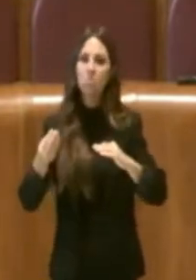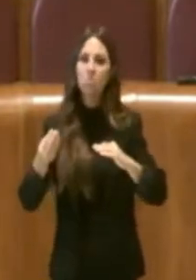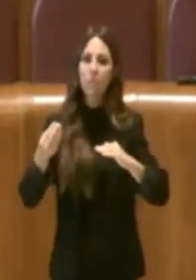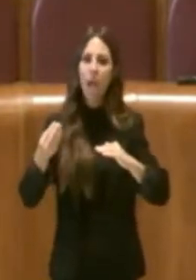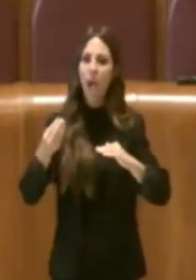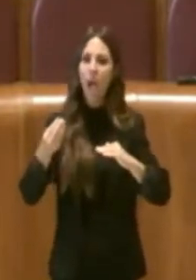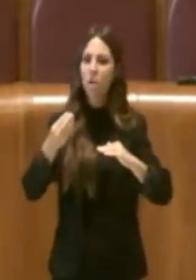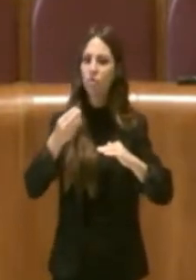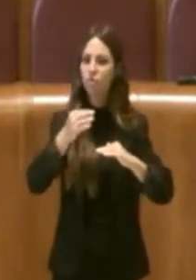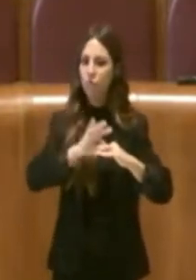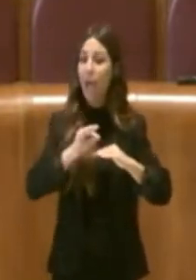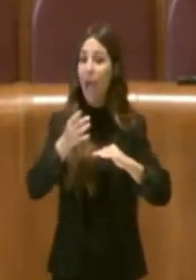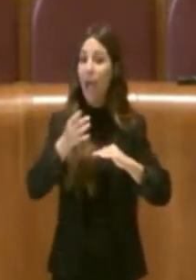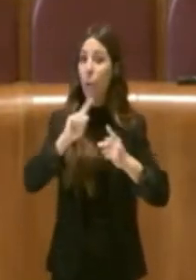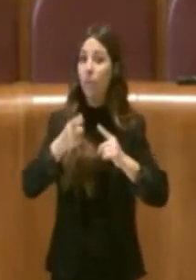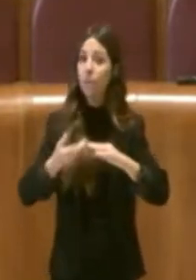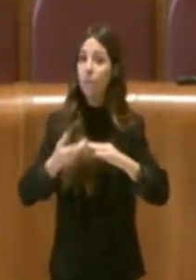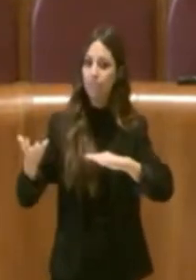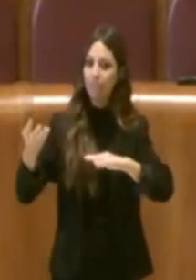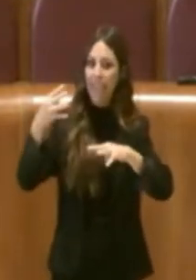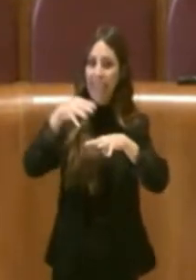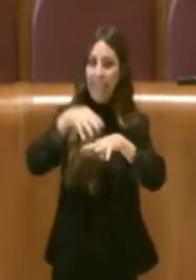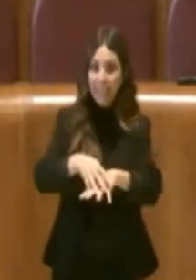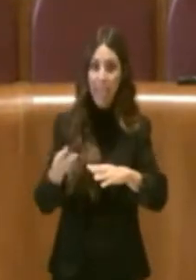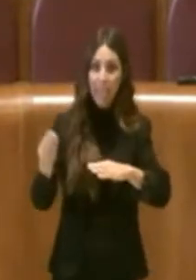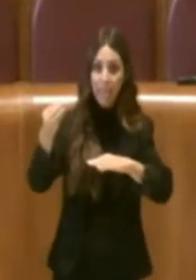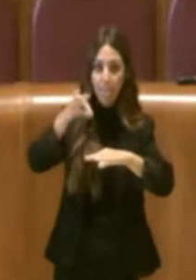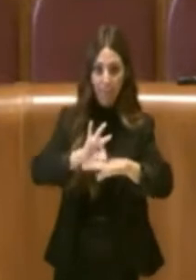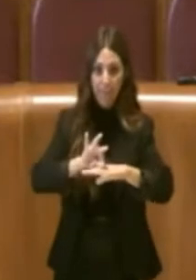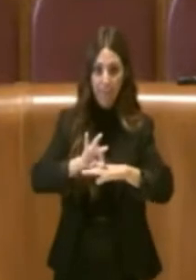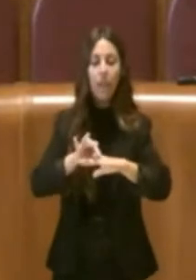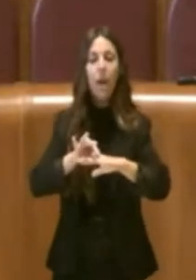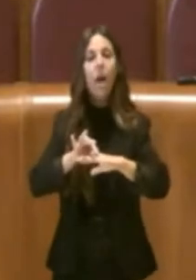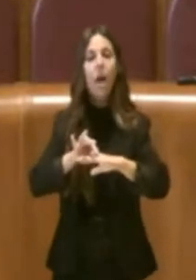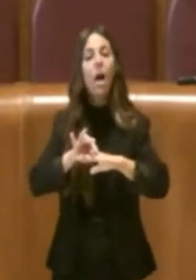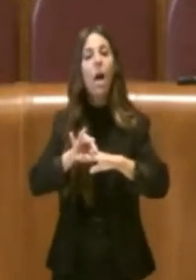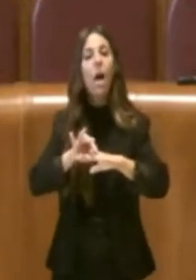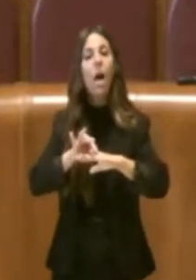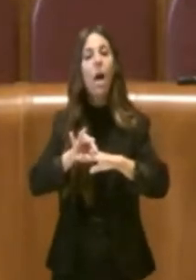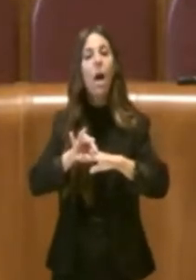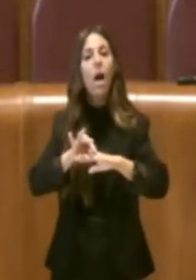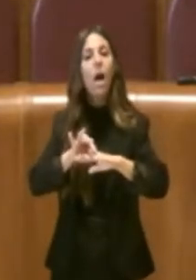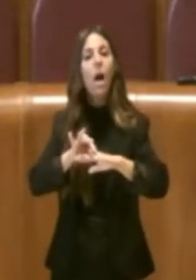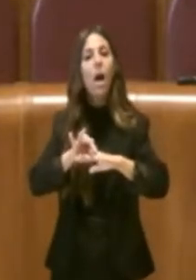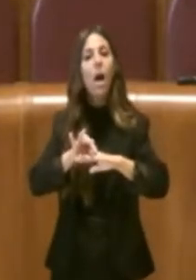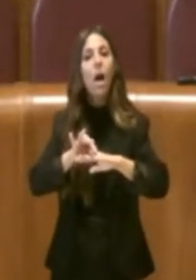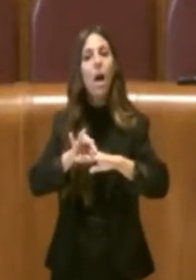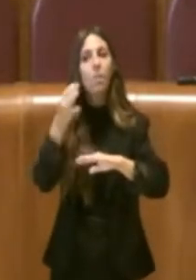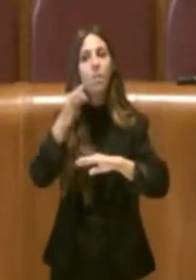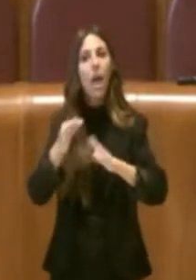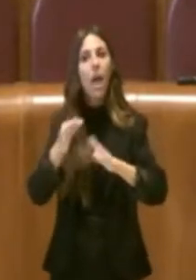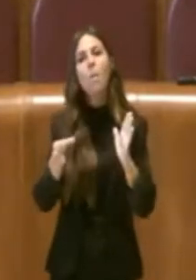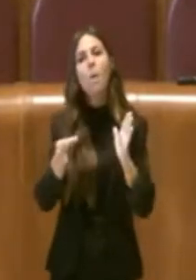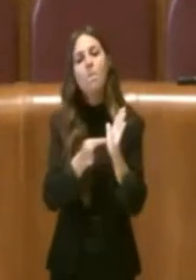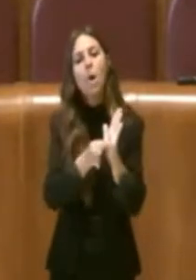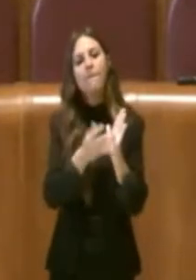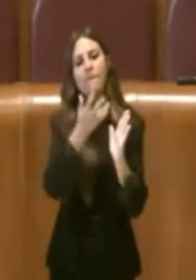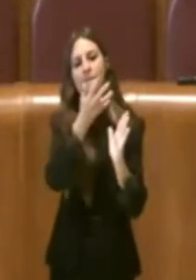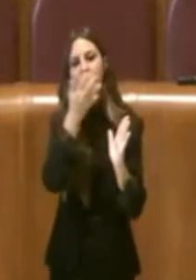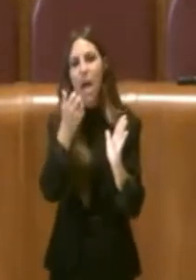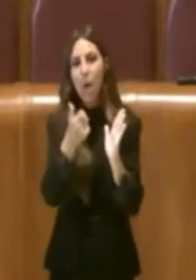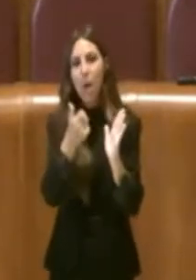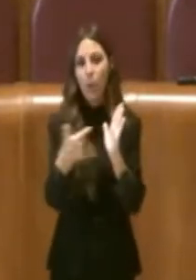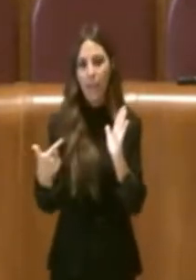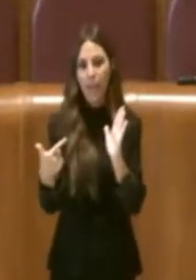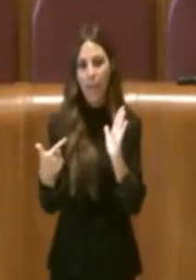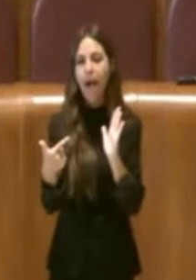integrativo o forse addirittura potrebbe anche essere il nodo principale che poi potrà